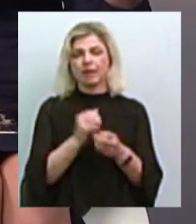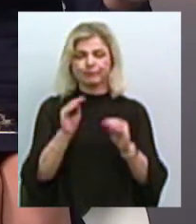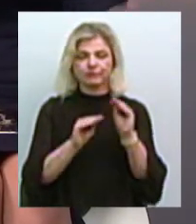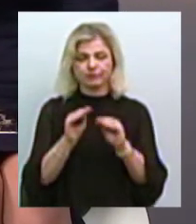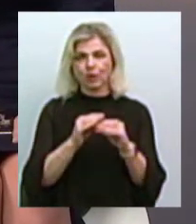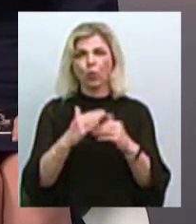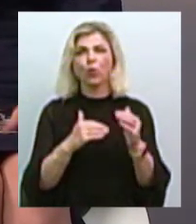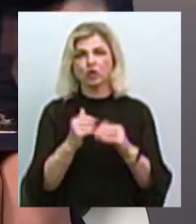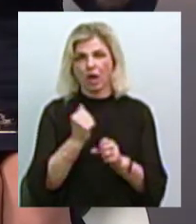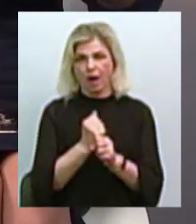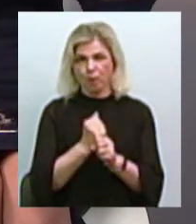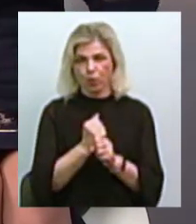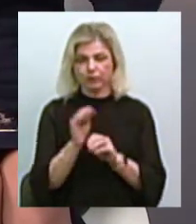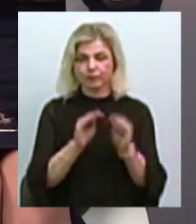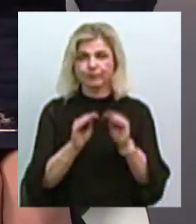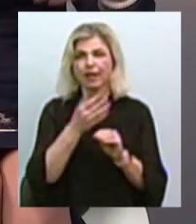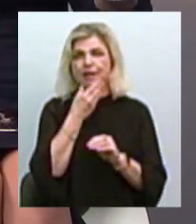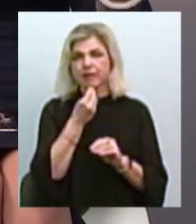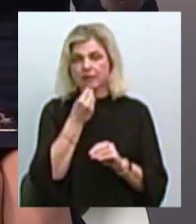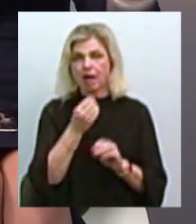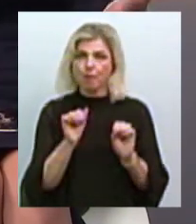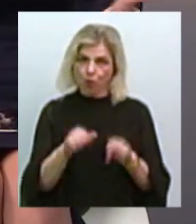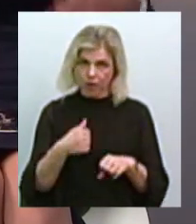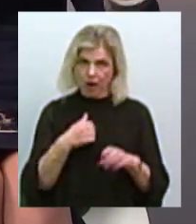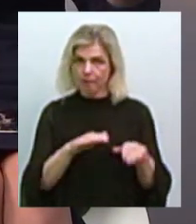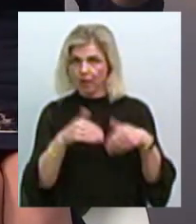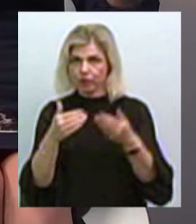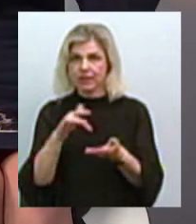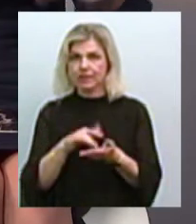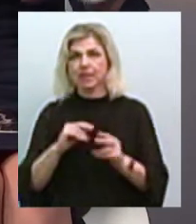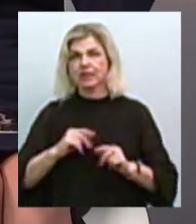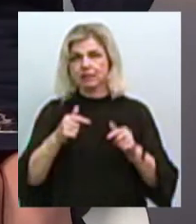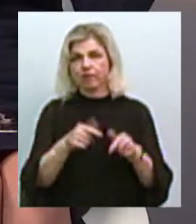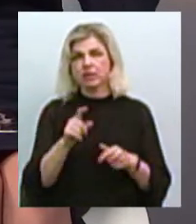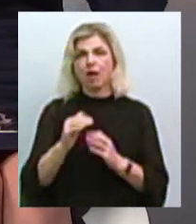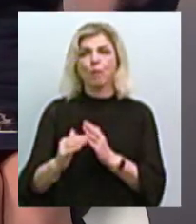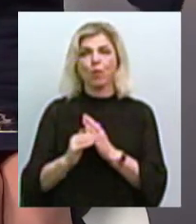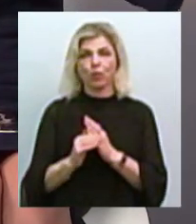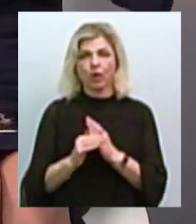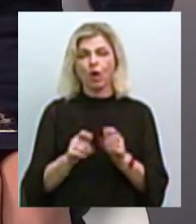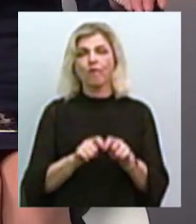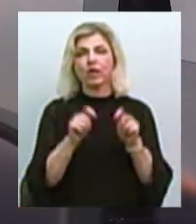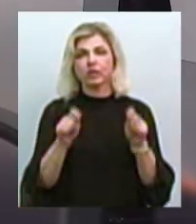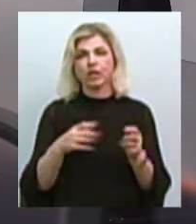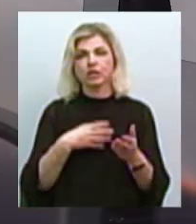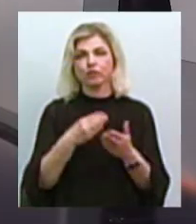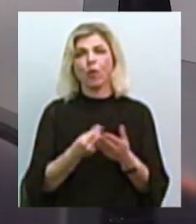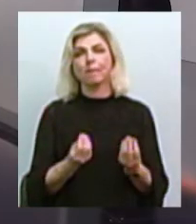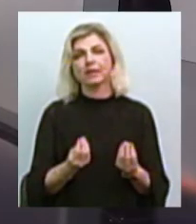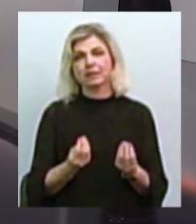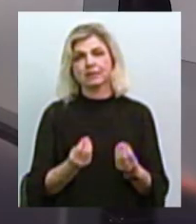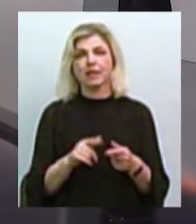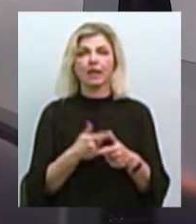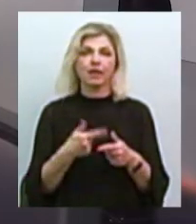роботою. Чи можу я звернутися в центр зайнятості за якоюсь допомогою у відкритті власного бізнесу,